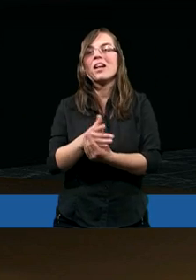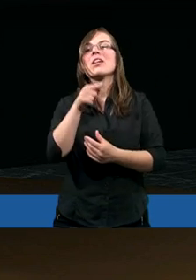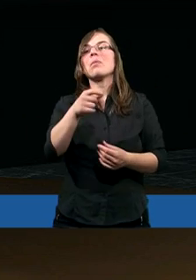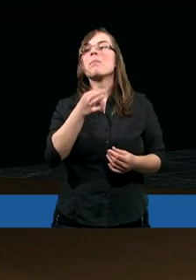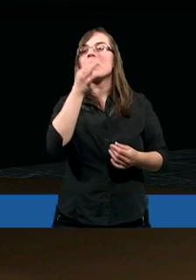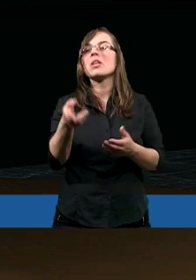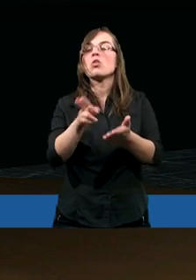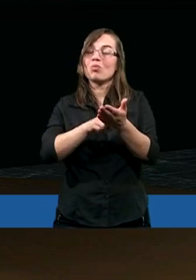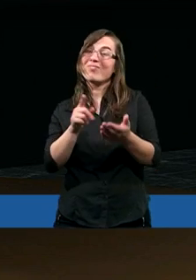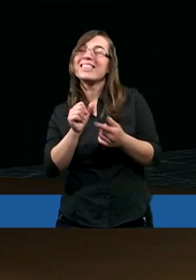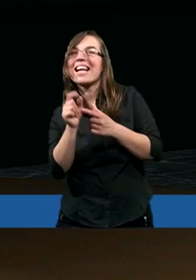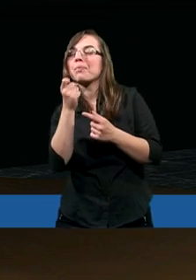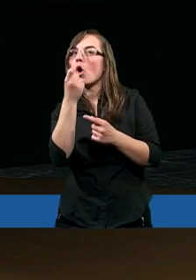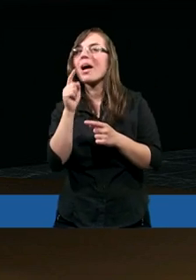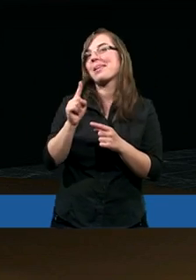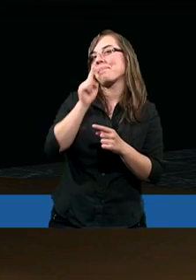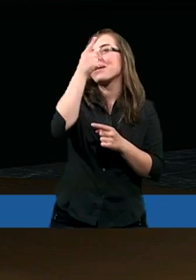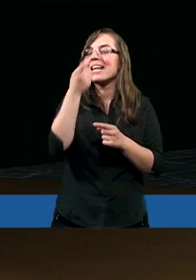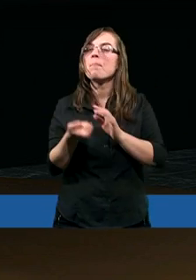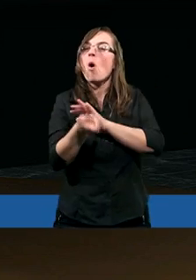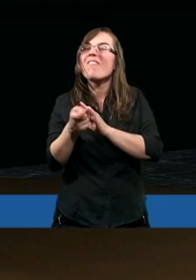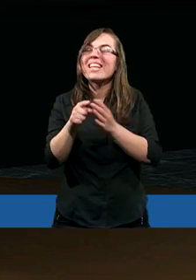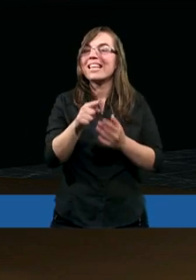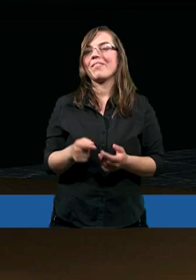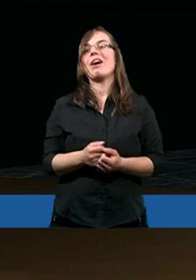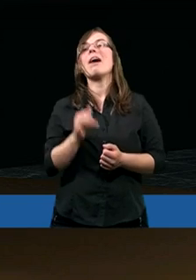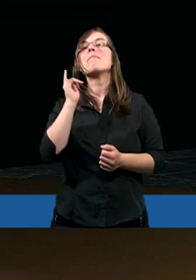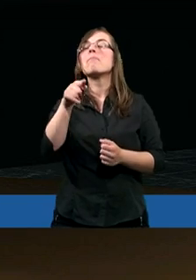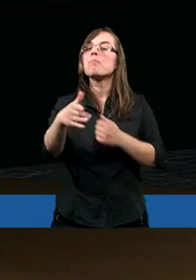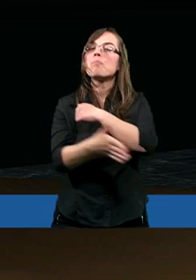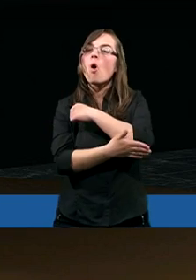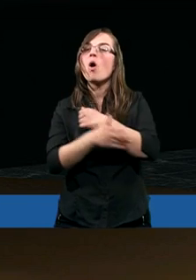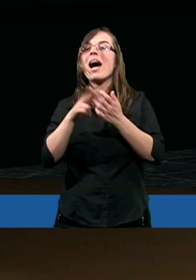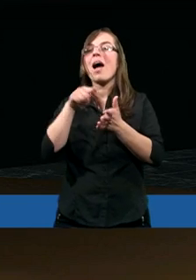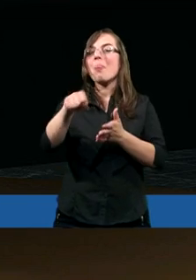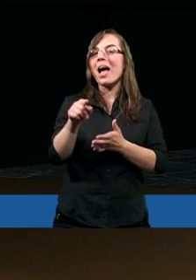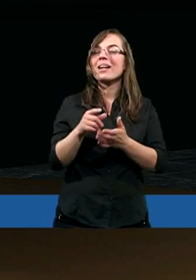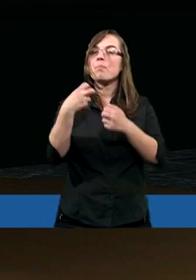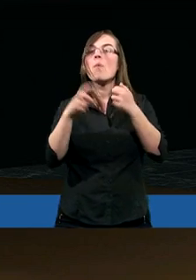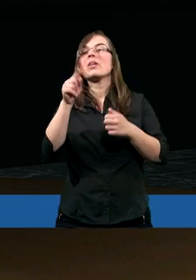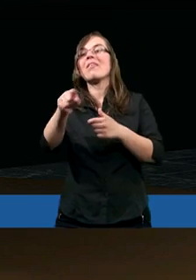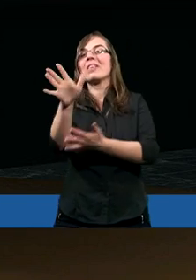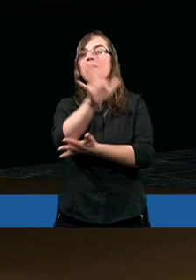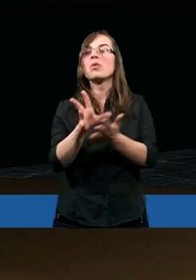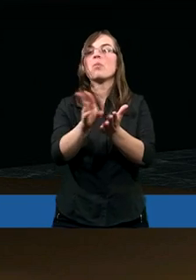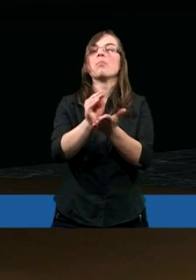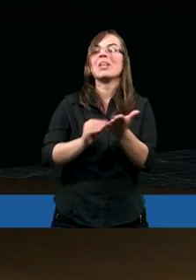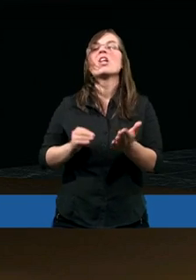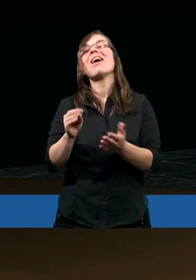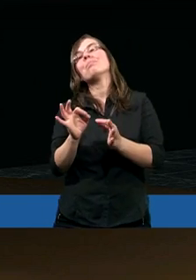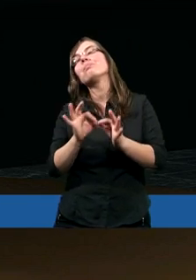zadałaś, nie jest trudne, ale problem polega na tym, że w tym tekście apostoł Piotr pisze